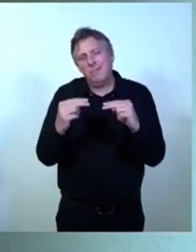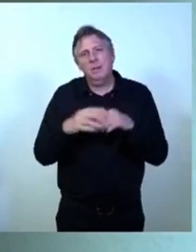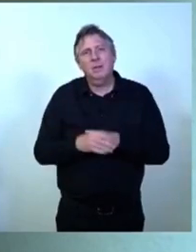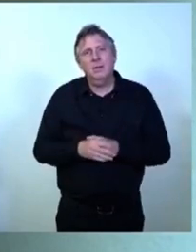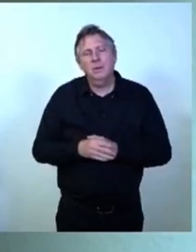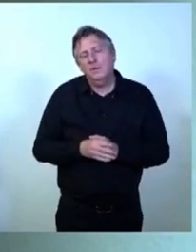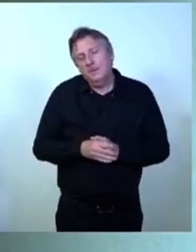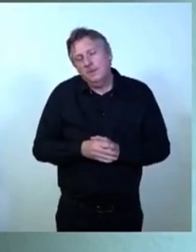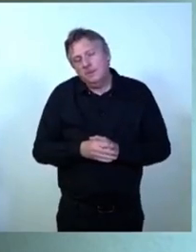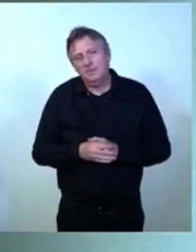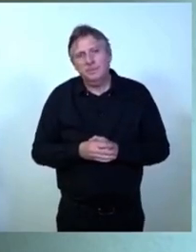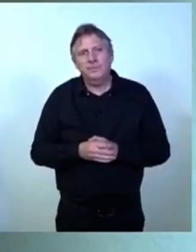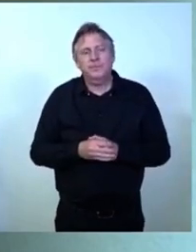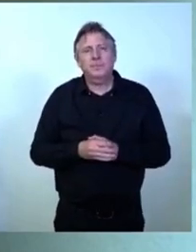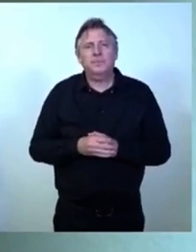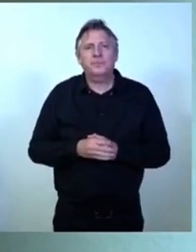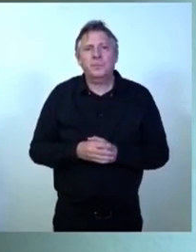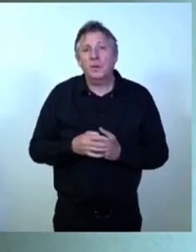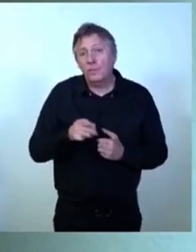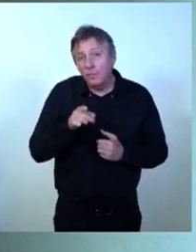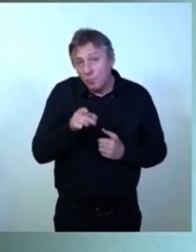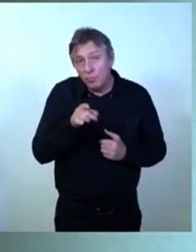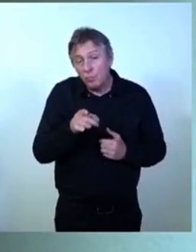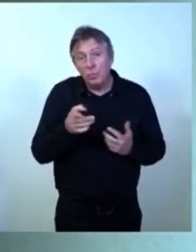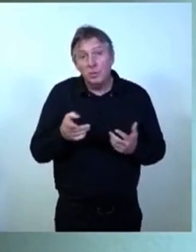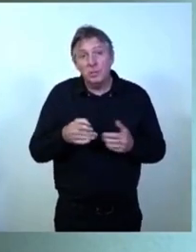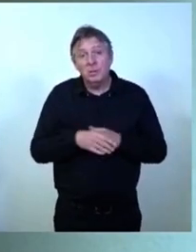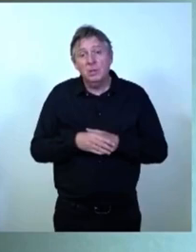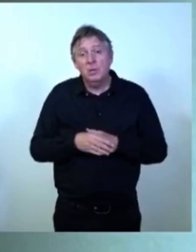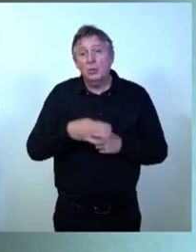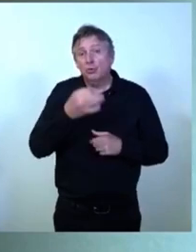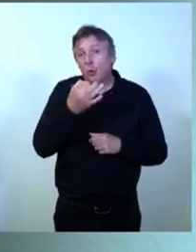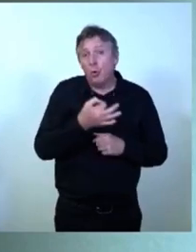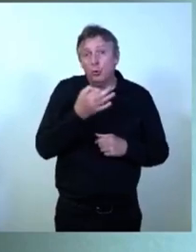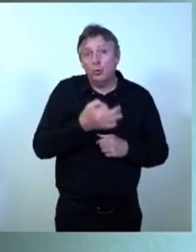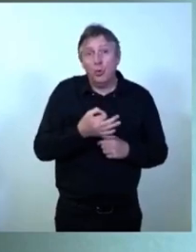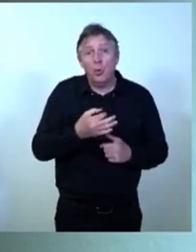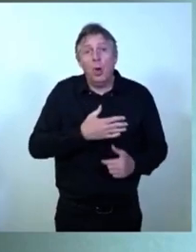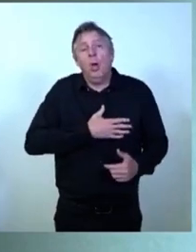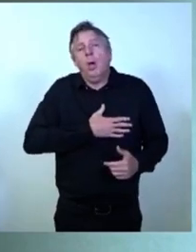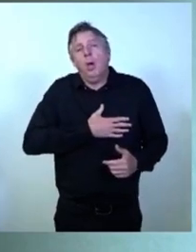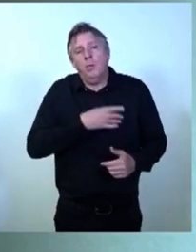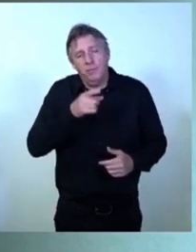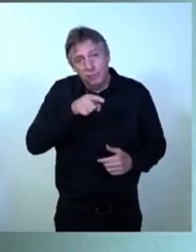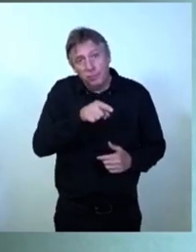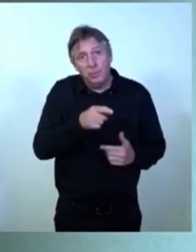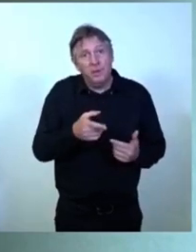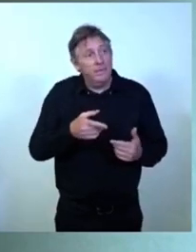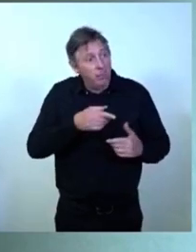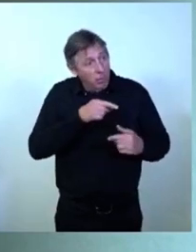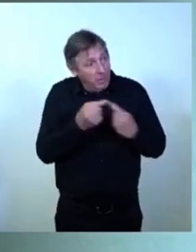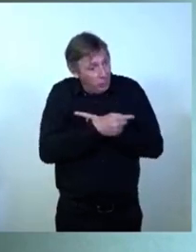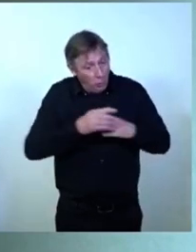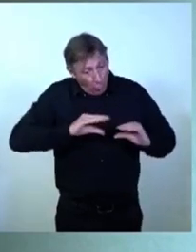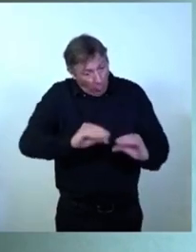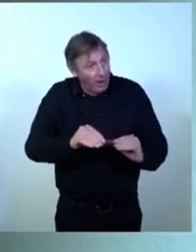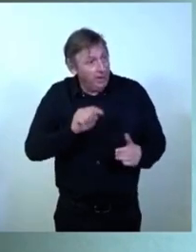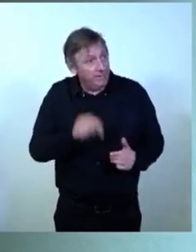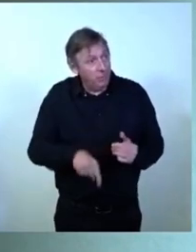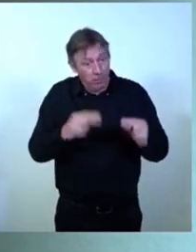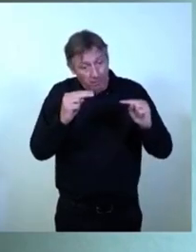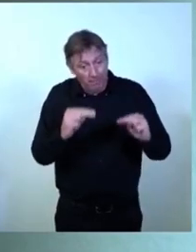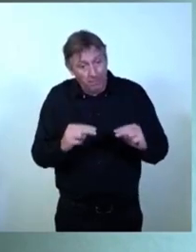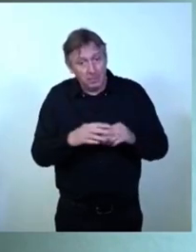régulièrement émus du niveau des taux dans cette ville. Il faut passer aux actes. Et même si la